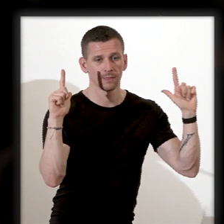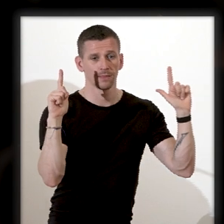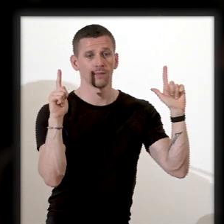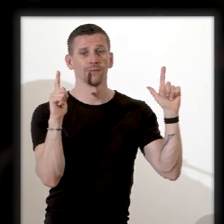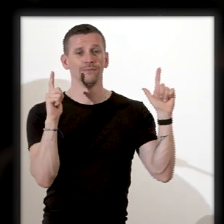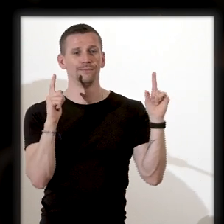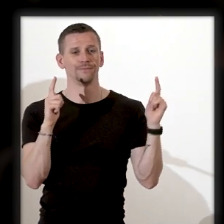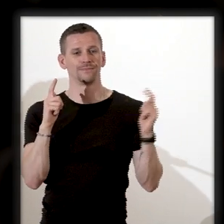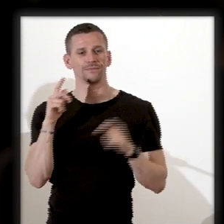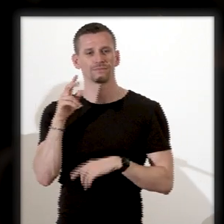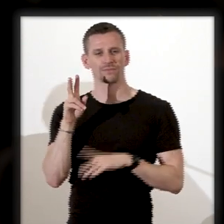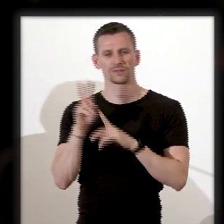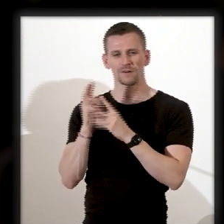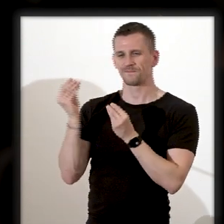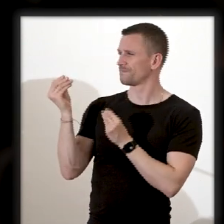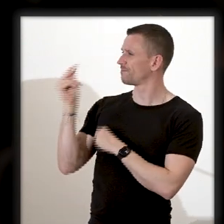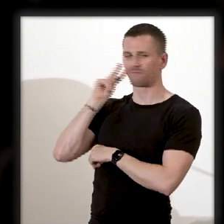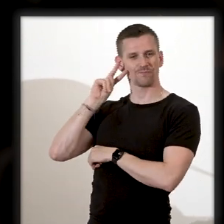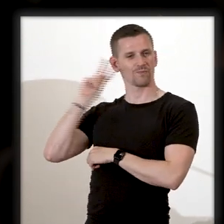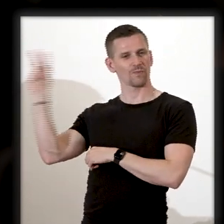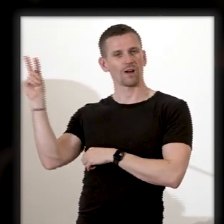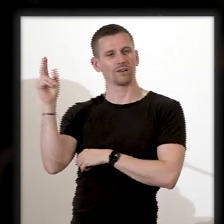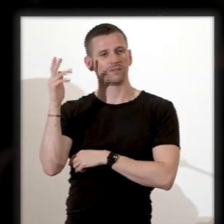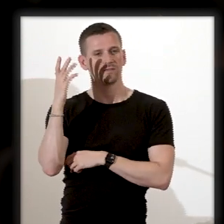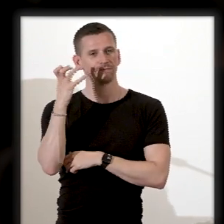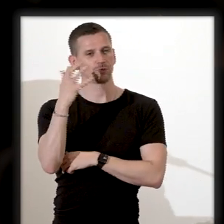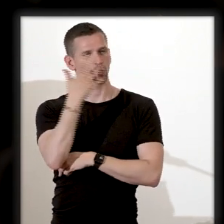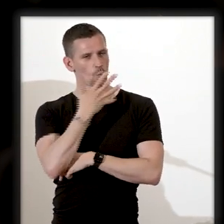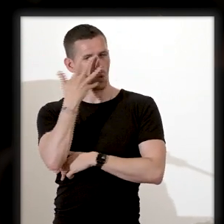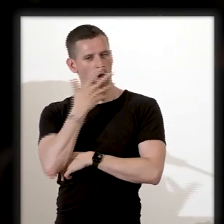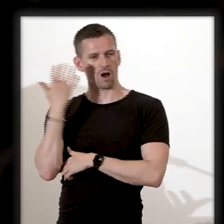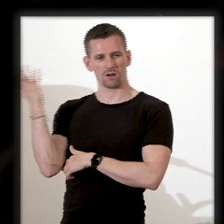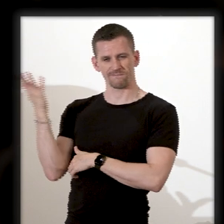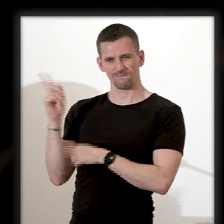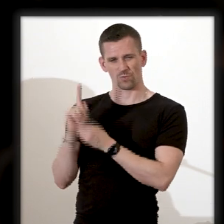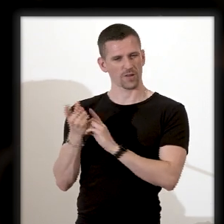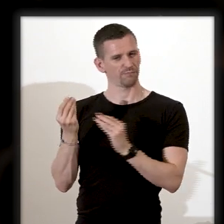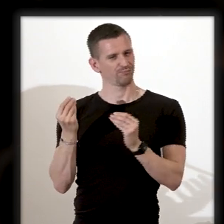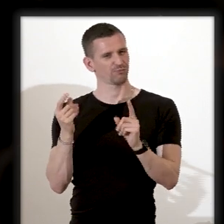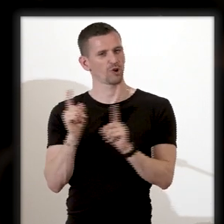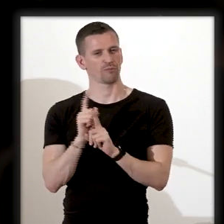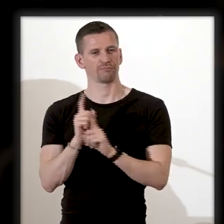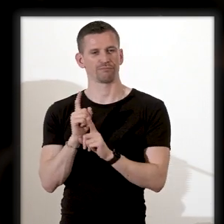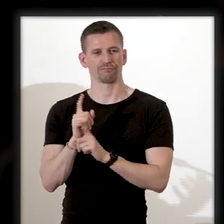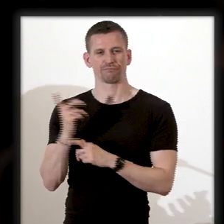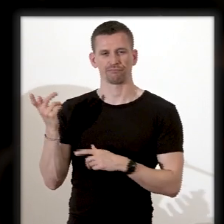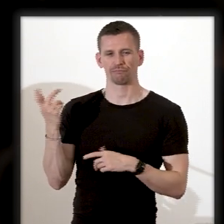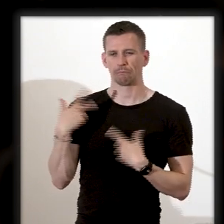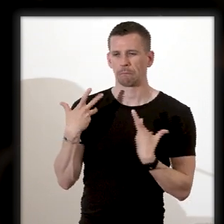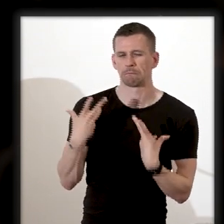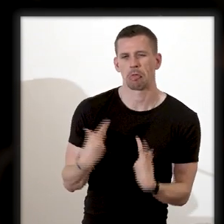produit et qui va essentialiser l'homme noir au XVIIIe et XIXe siècle, c l'idée d'un homme émasculé, faible, sans